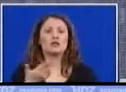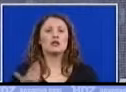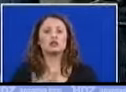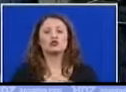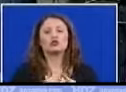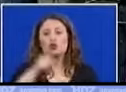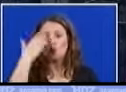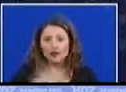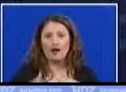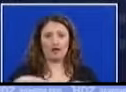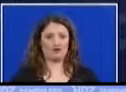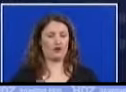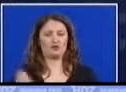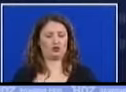mandata.